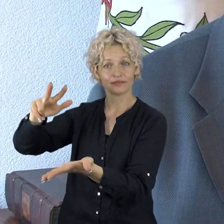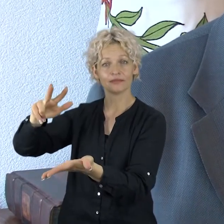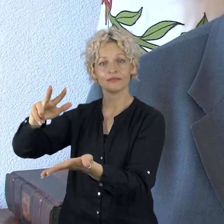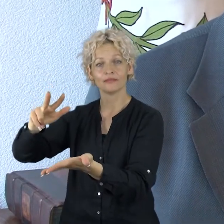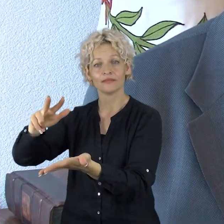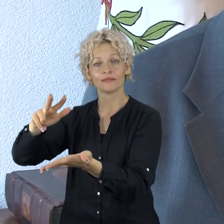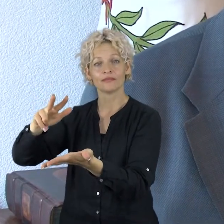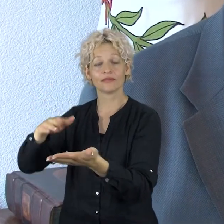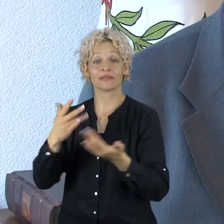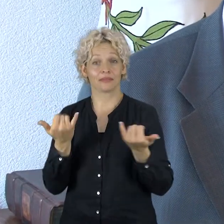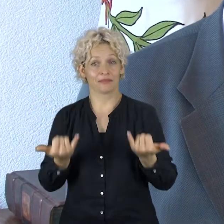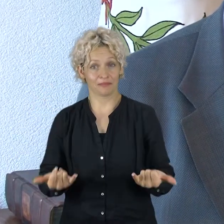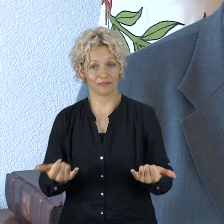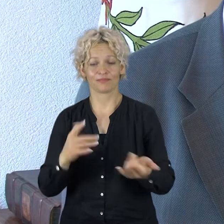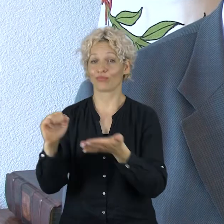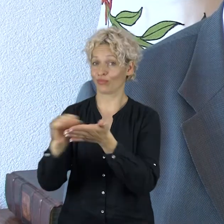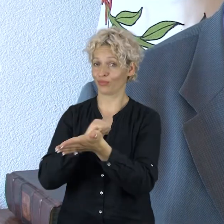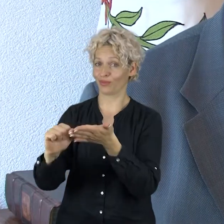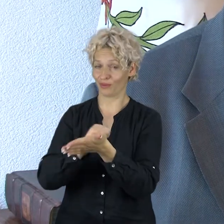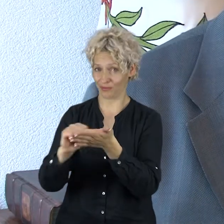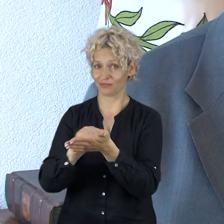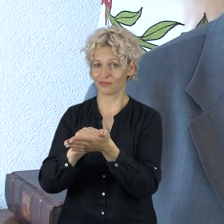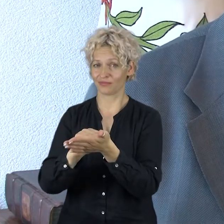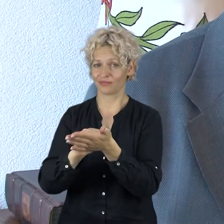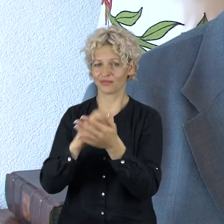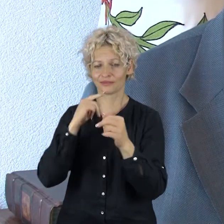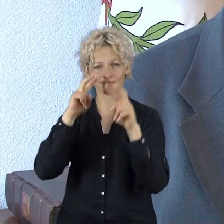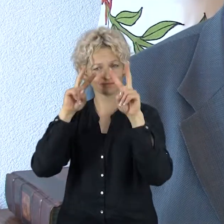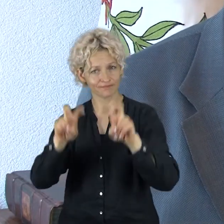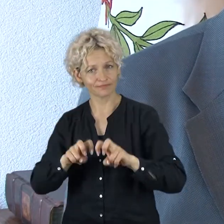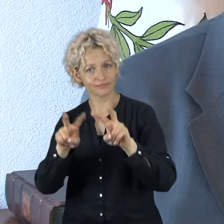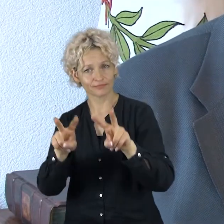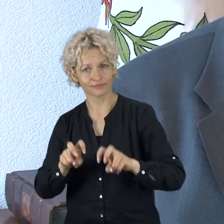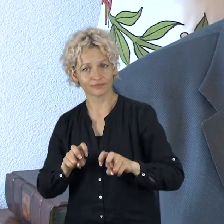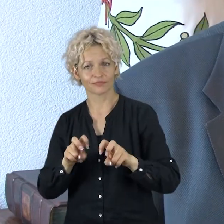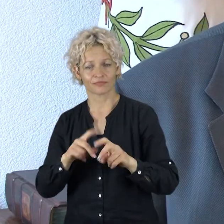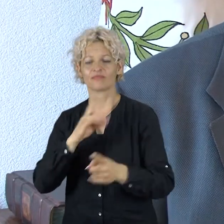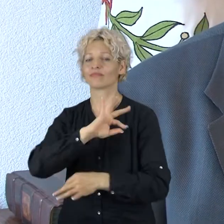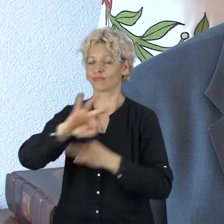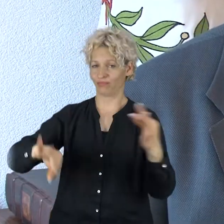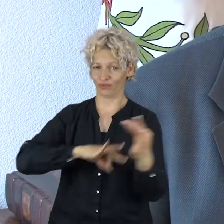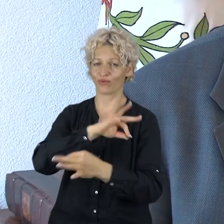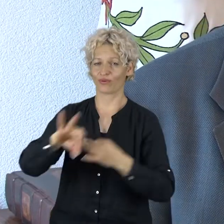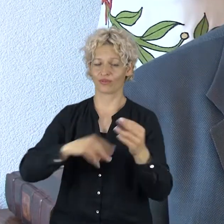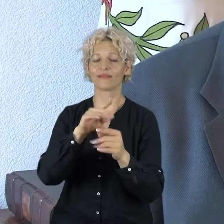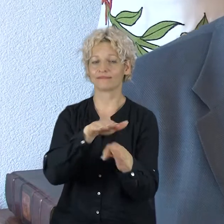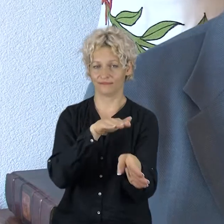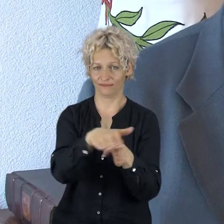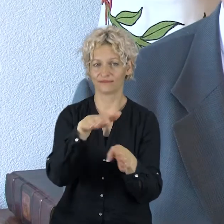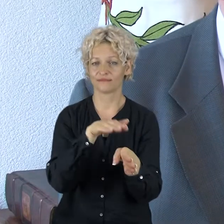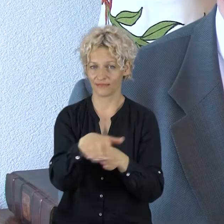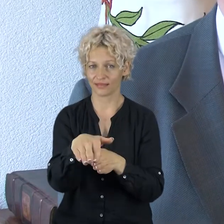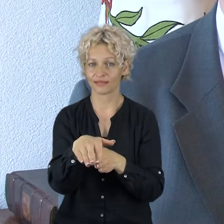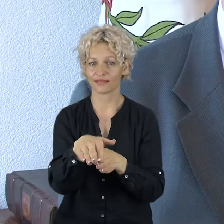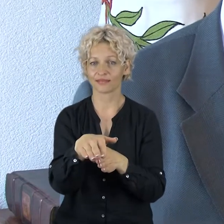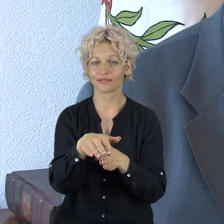teigiamą sprendimą, tai mes administraciją turėsime pradėti šitą projektą įgyvendinti ir